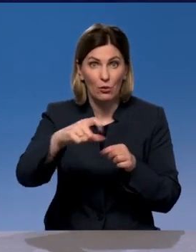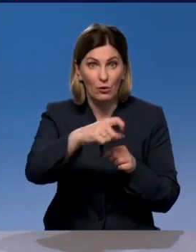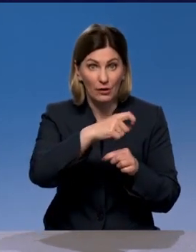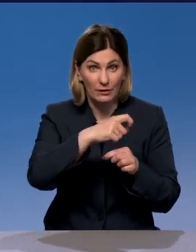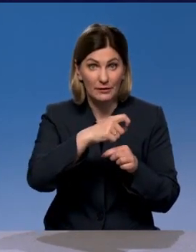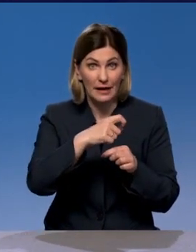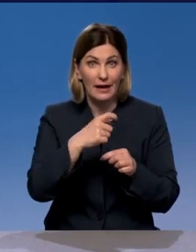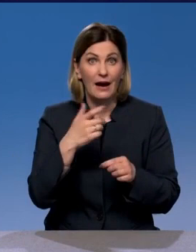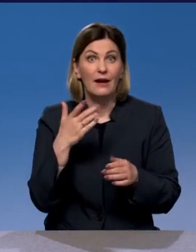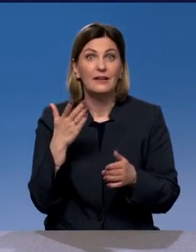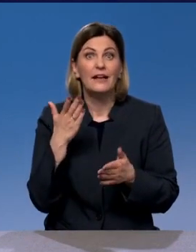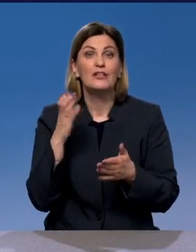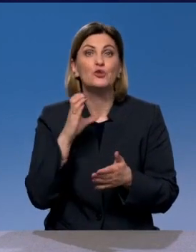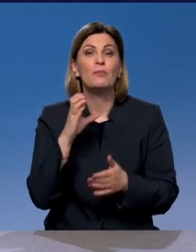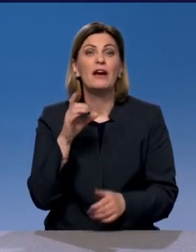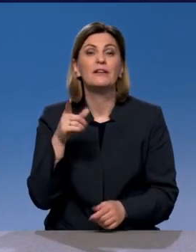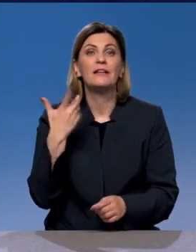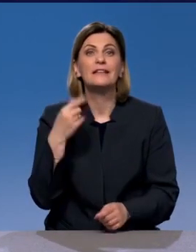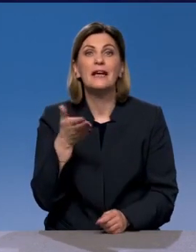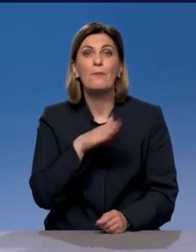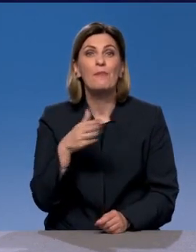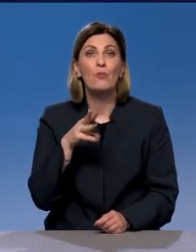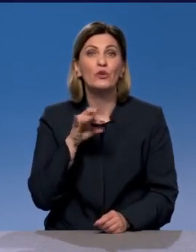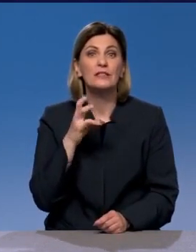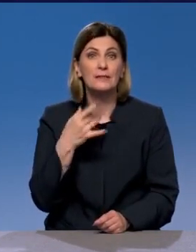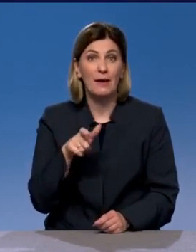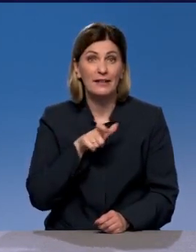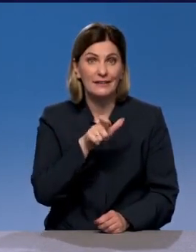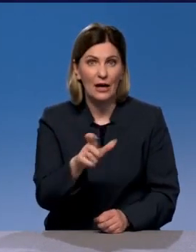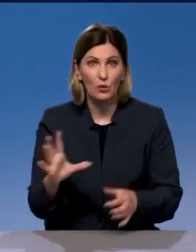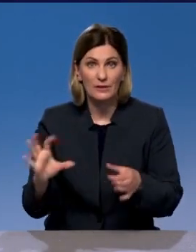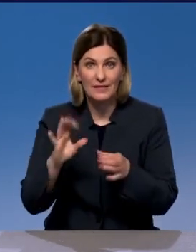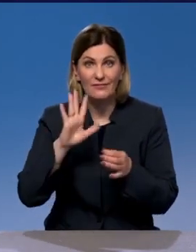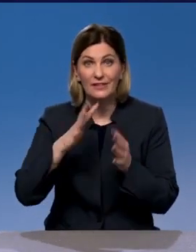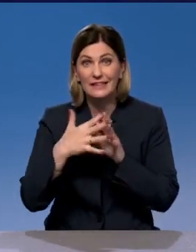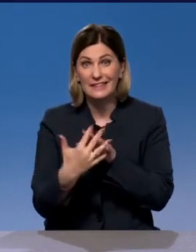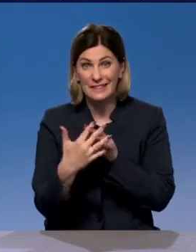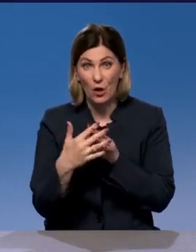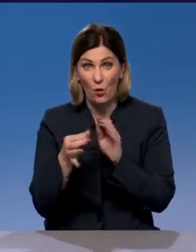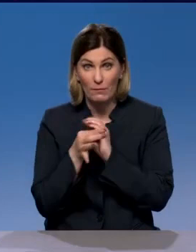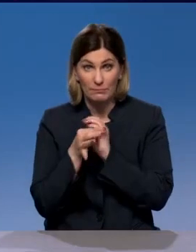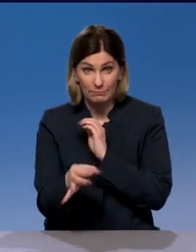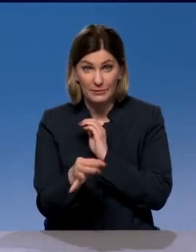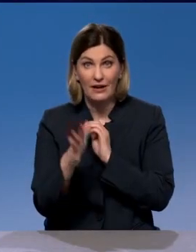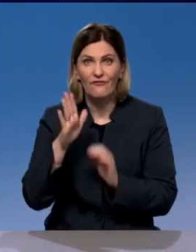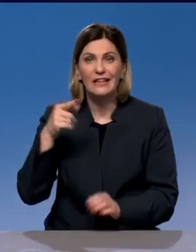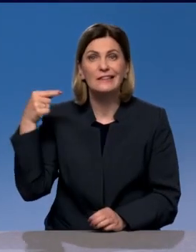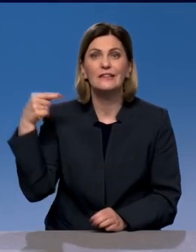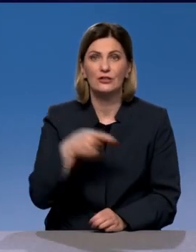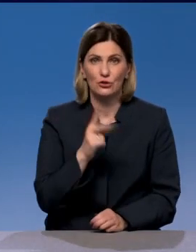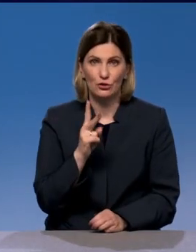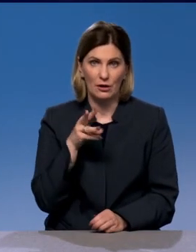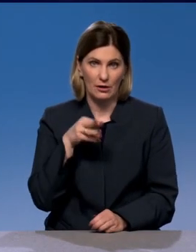субъекты федераций, где межмуниципальными дорогами соединяются населенные пункты с разницей почти в тысячу километров.